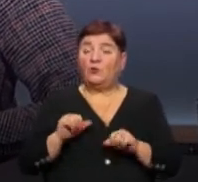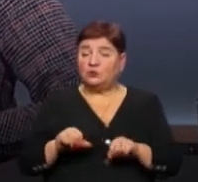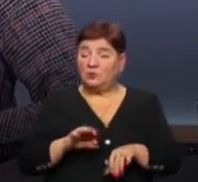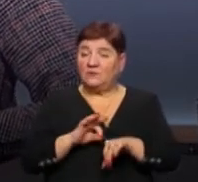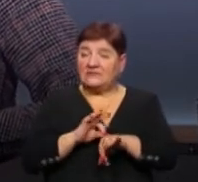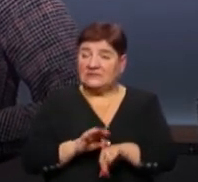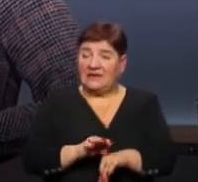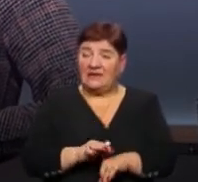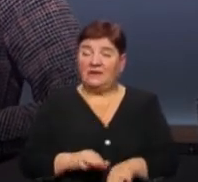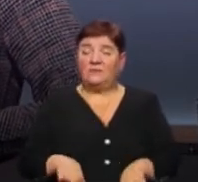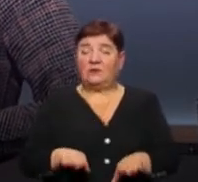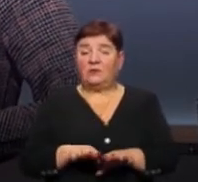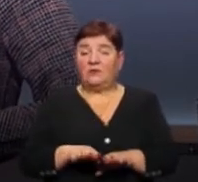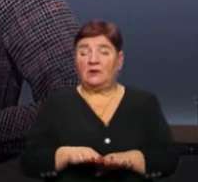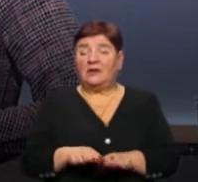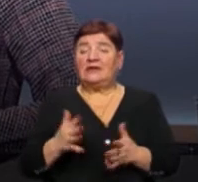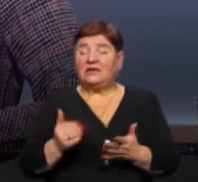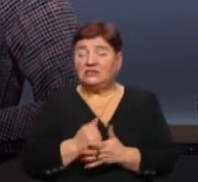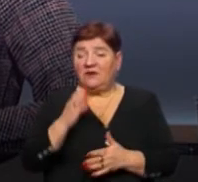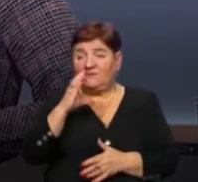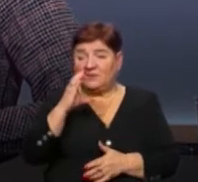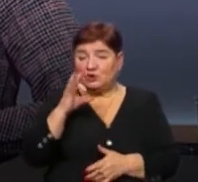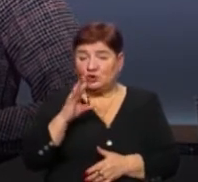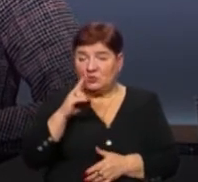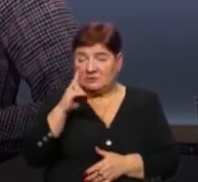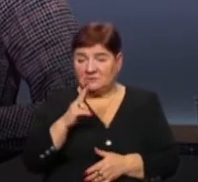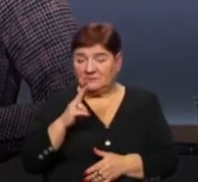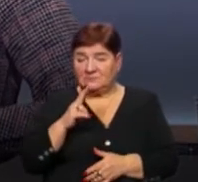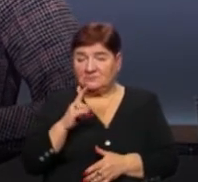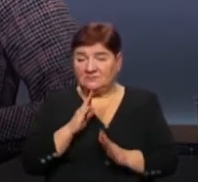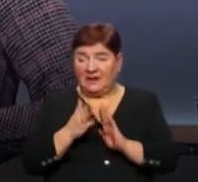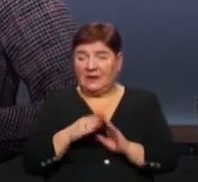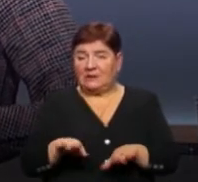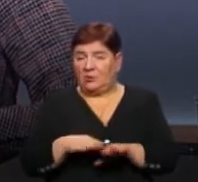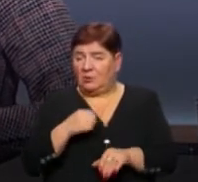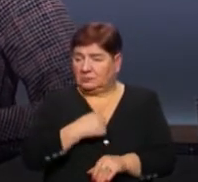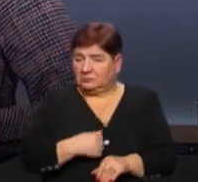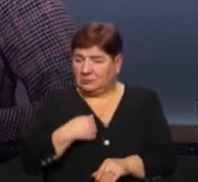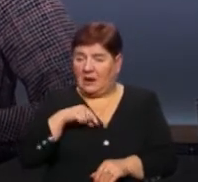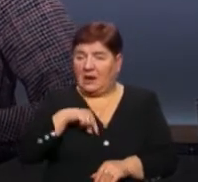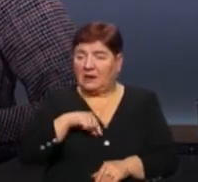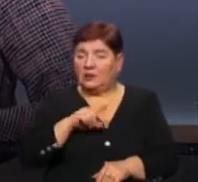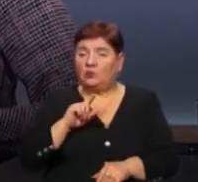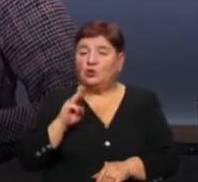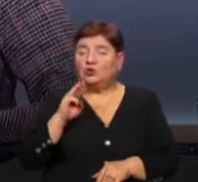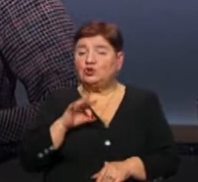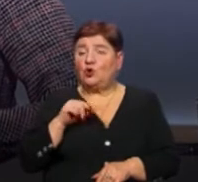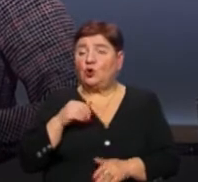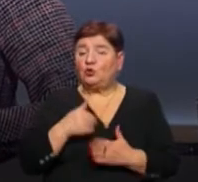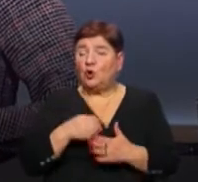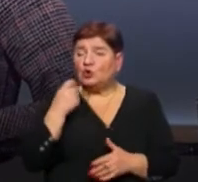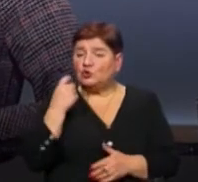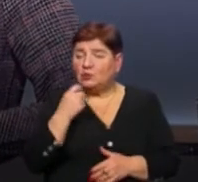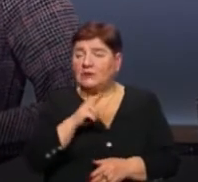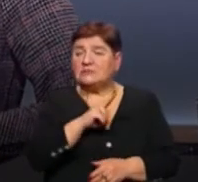знайшли ми таку рекламу в соціальних мережах, вона зазвичай такого агресивного характеру, щоб достукатися до тих,